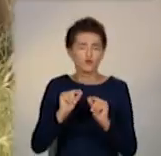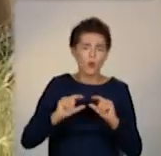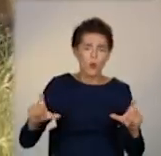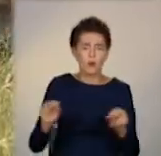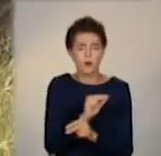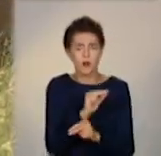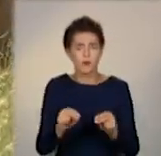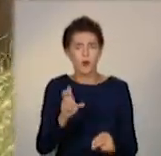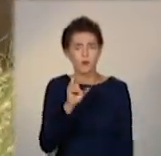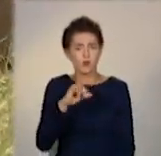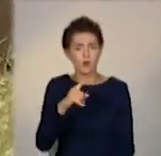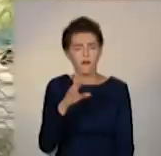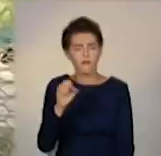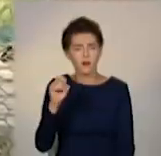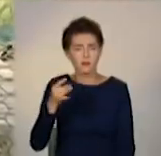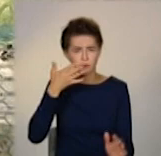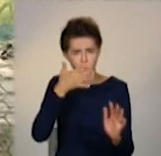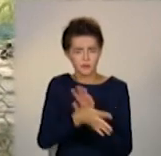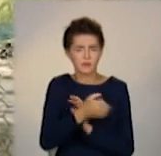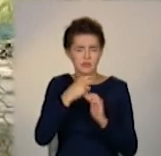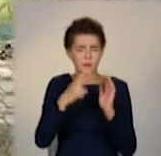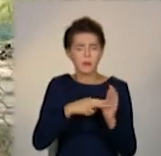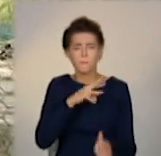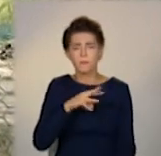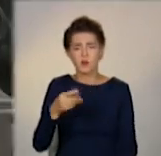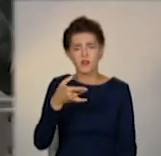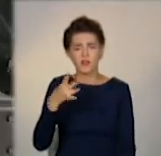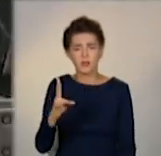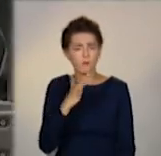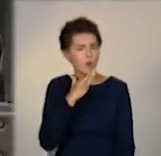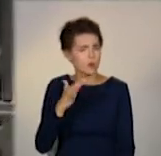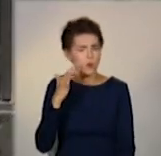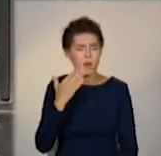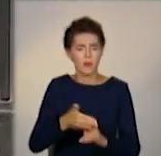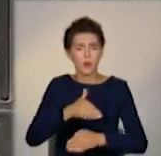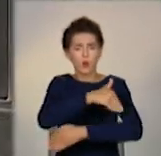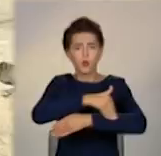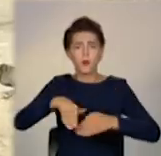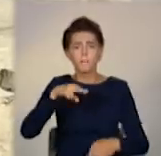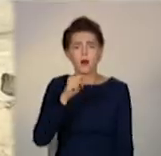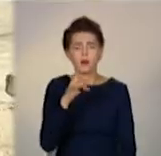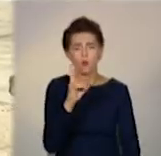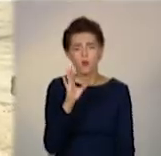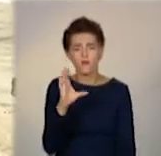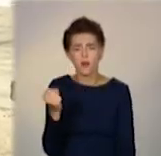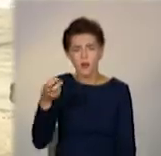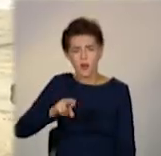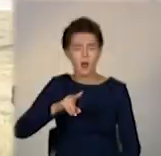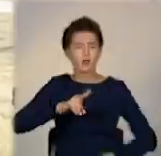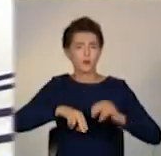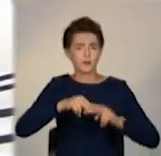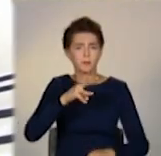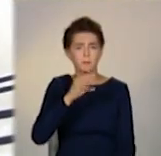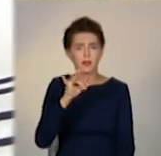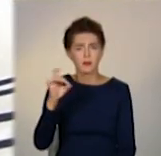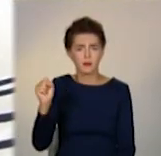Ремонт бульвару стане в 17 мільйонів гривень, кажуть підрядники. Роботи ведуть від вулиці Паркової до проспекту Миру. На даний момент